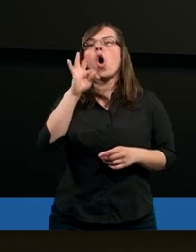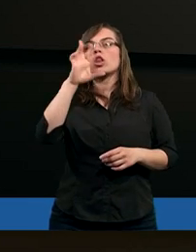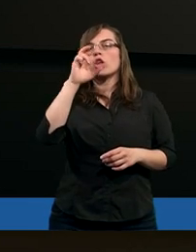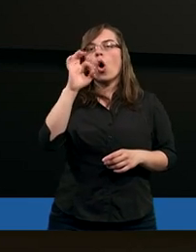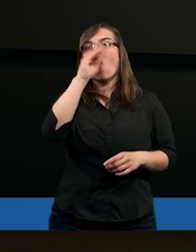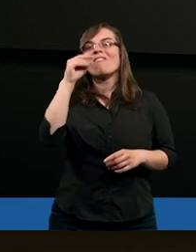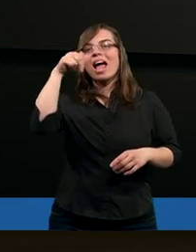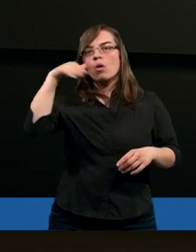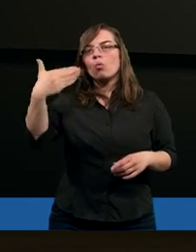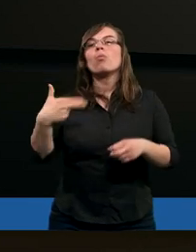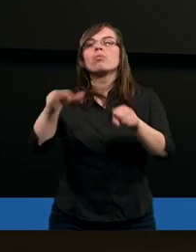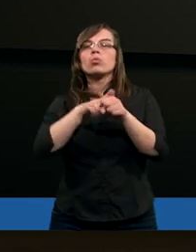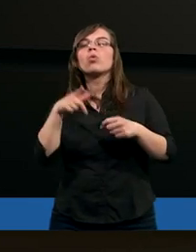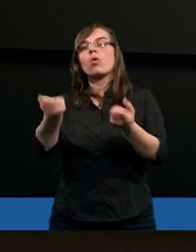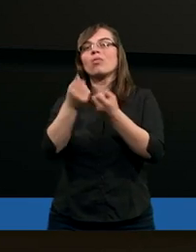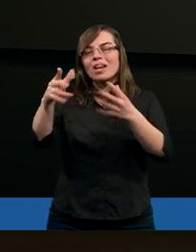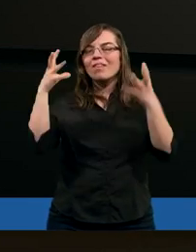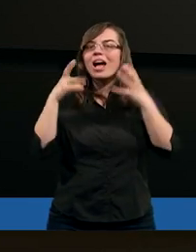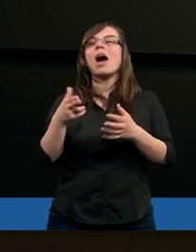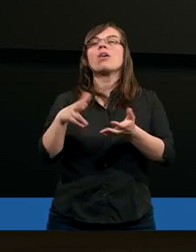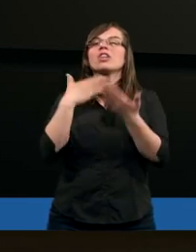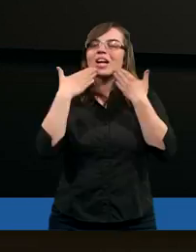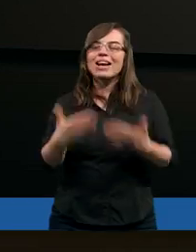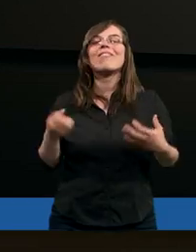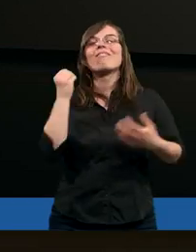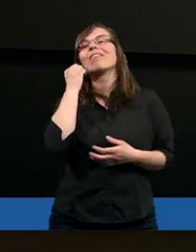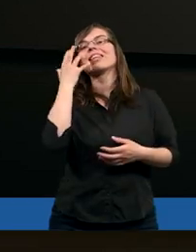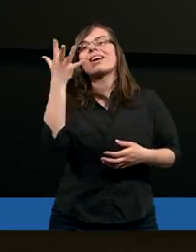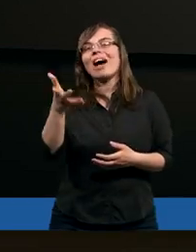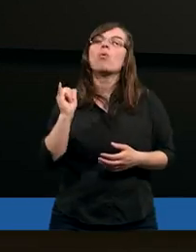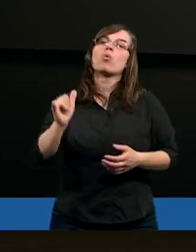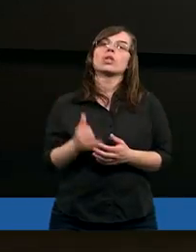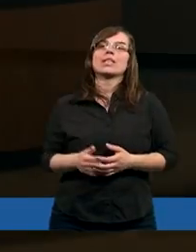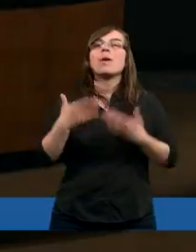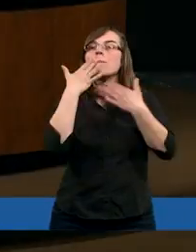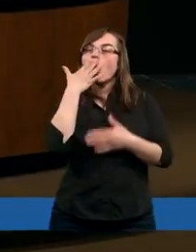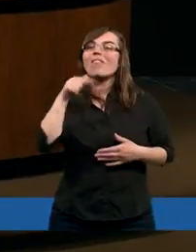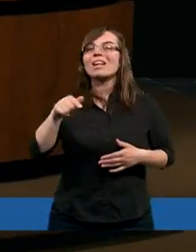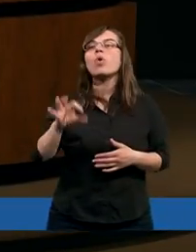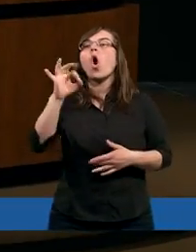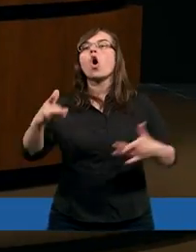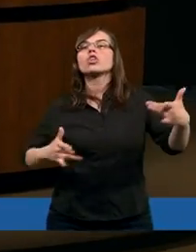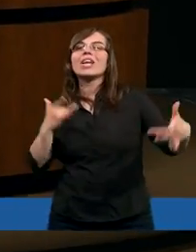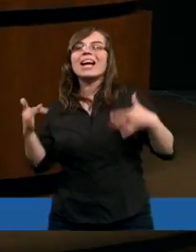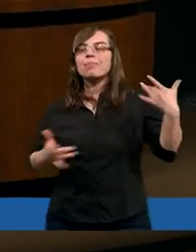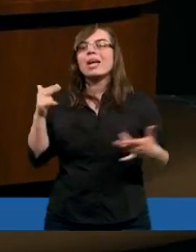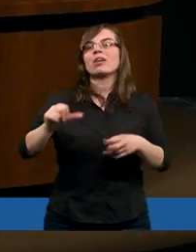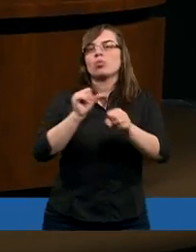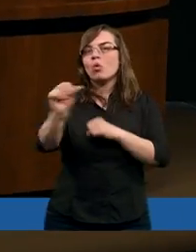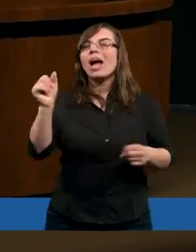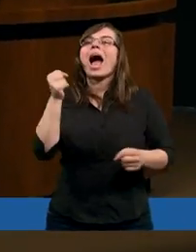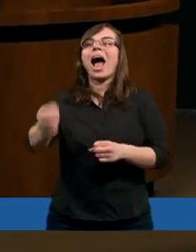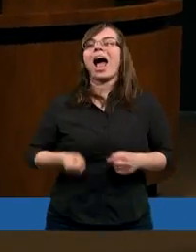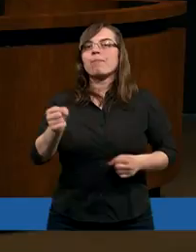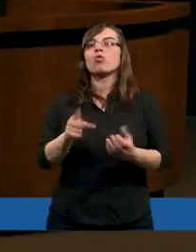trofeum, które uzyska dzięki wytrwałości. Mowa tutaj o tym cierpieniu jest.